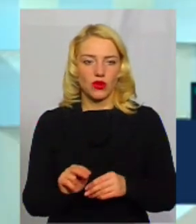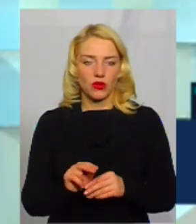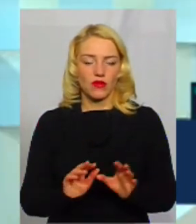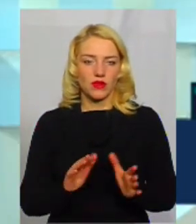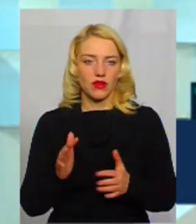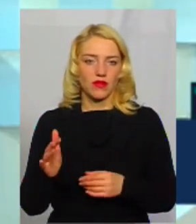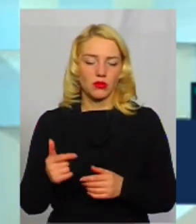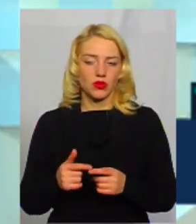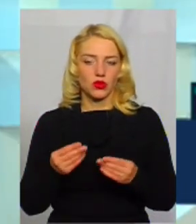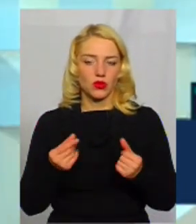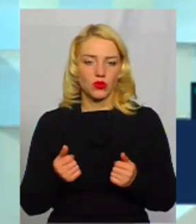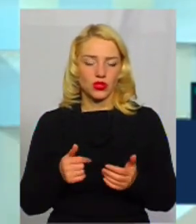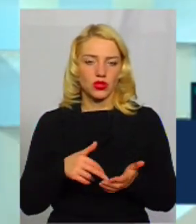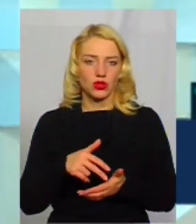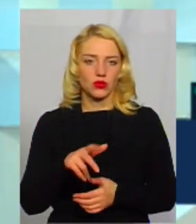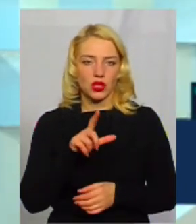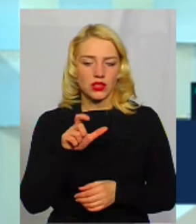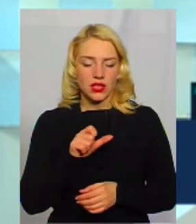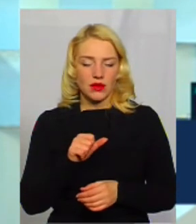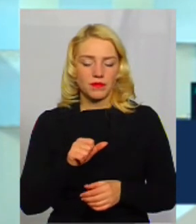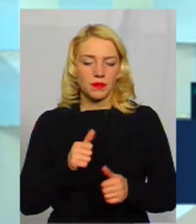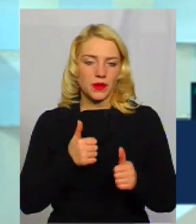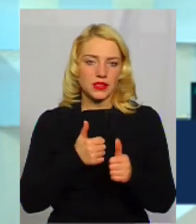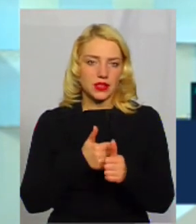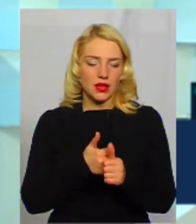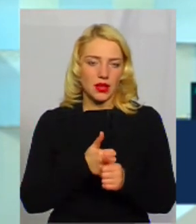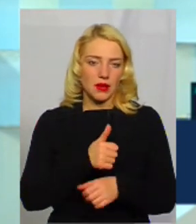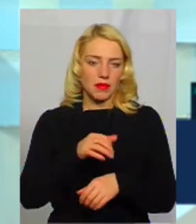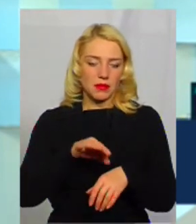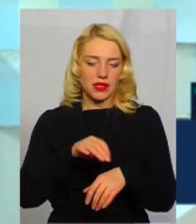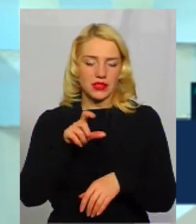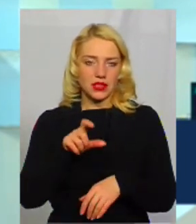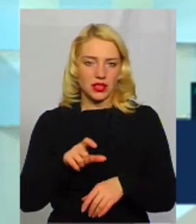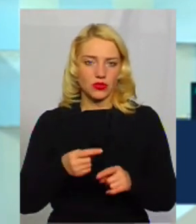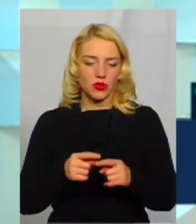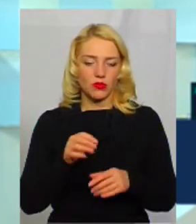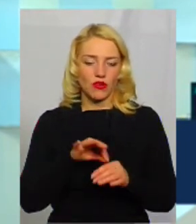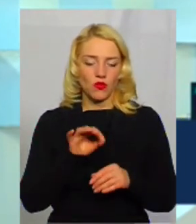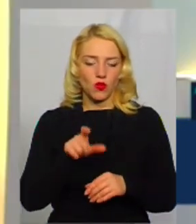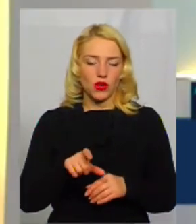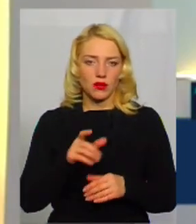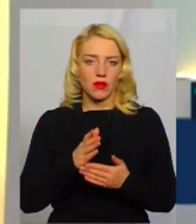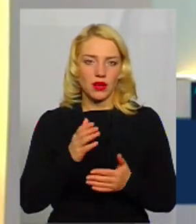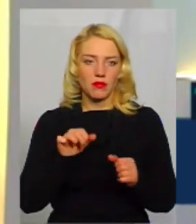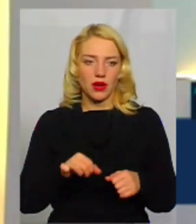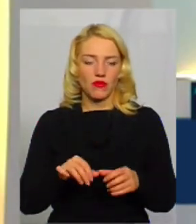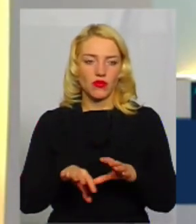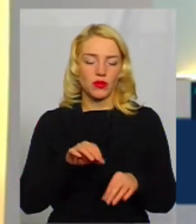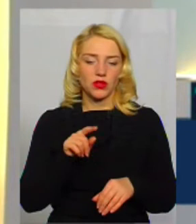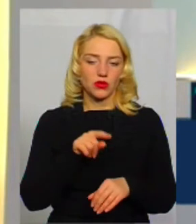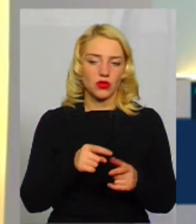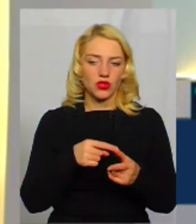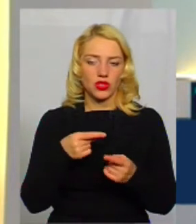випадок. Гроші йдуть за пацієнтом, за хворим. Хворий має право вибрати той чи інший лікувальний